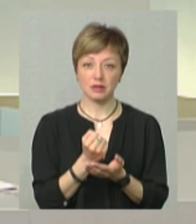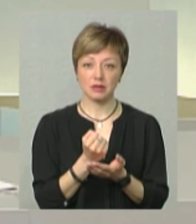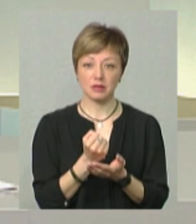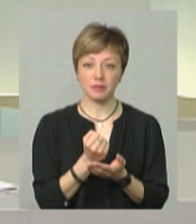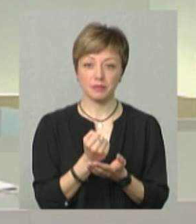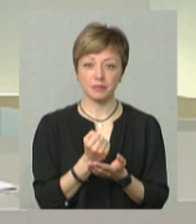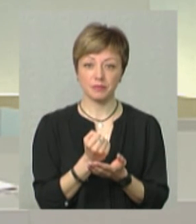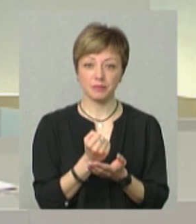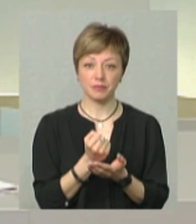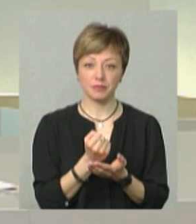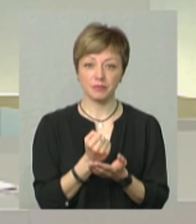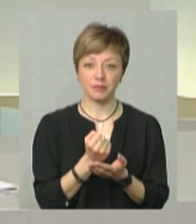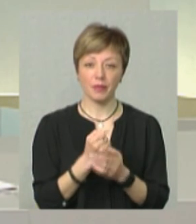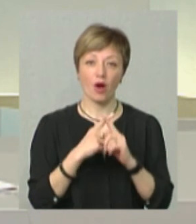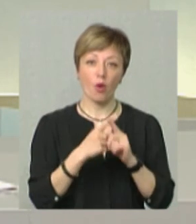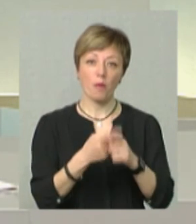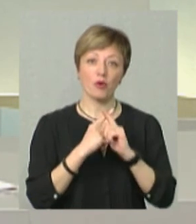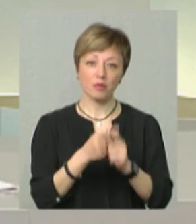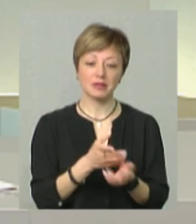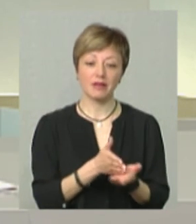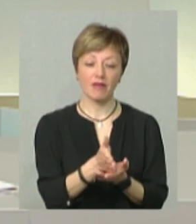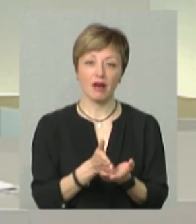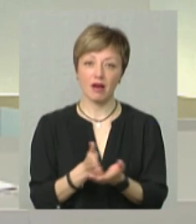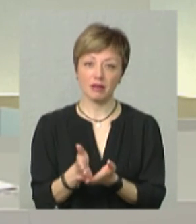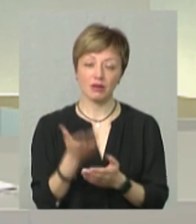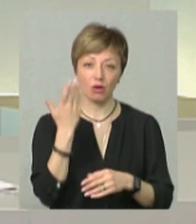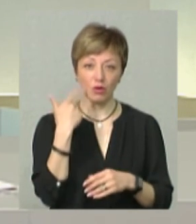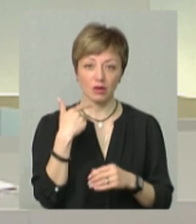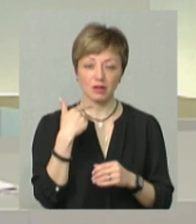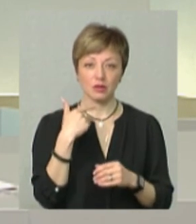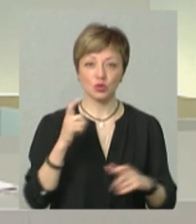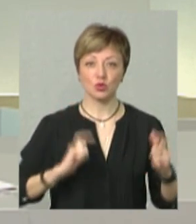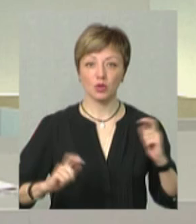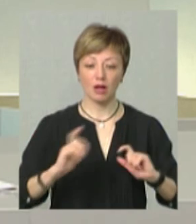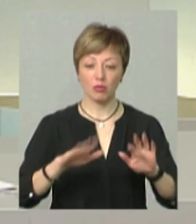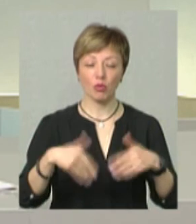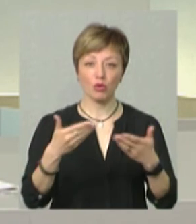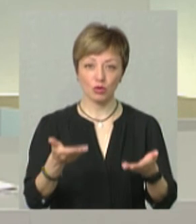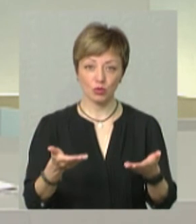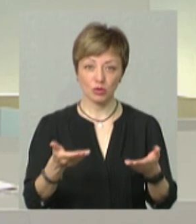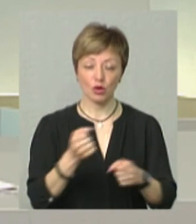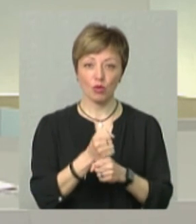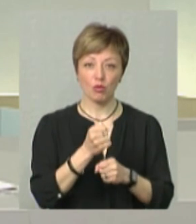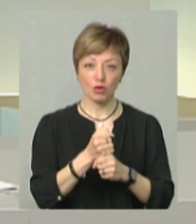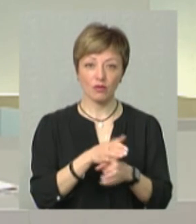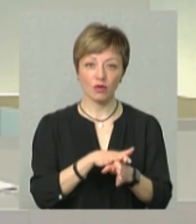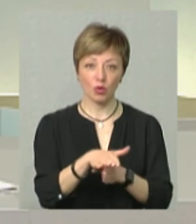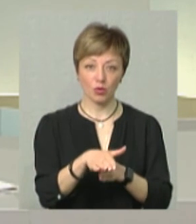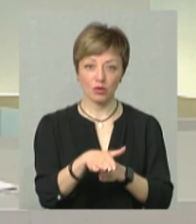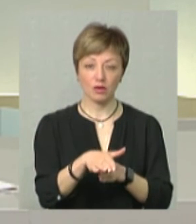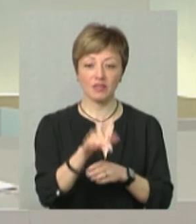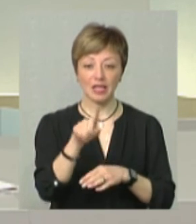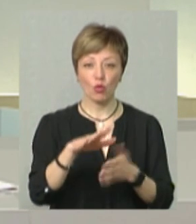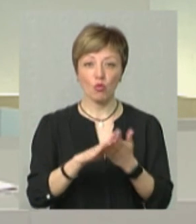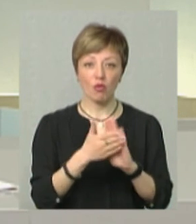знаходимо компромісні варіанти, коли студенту пропонуються роботи виконувати в